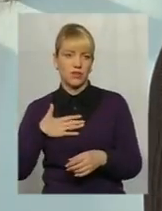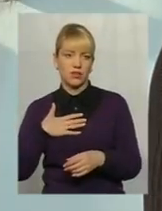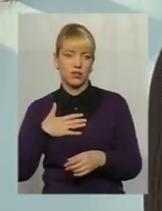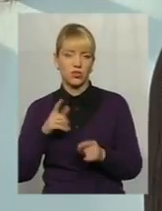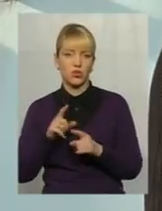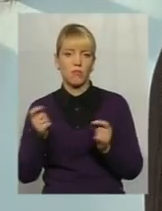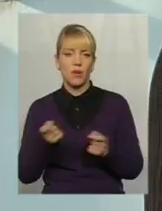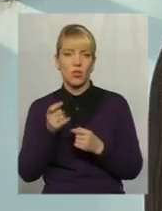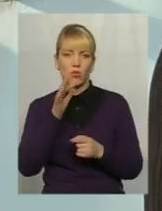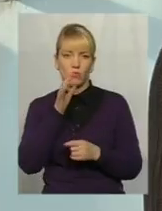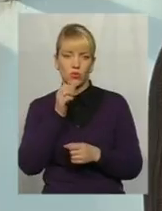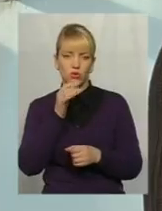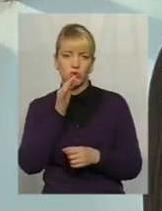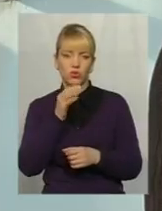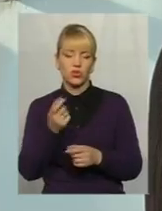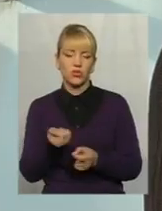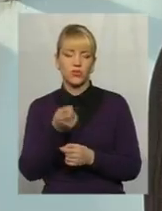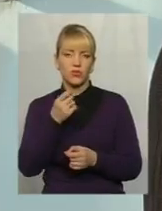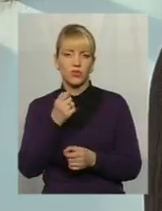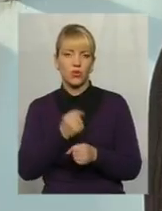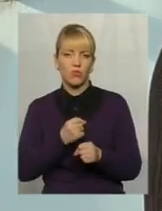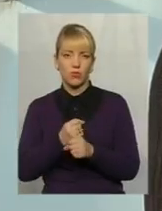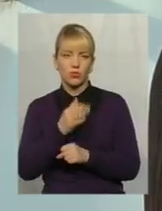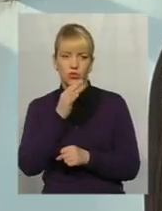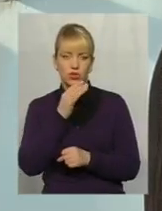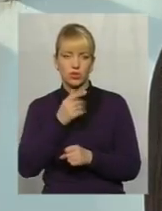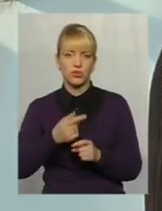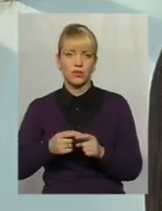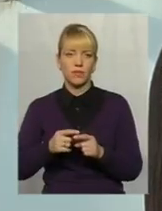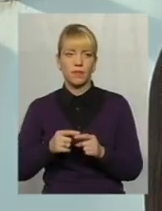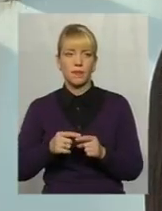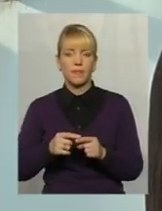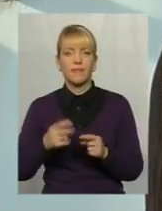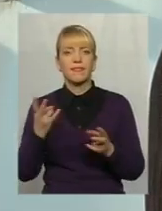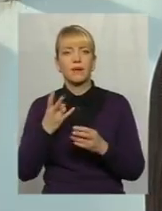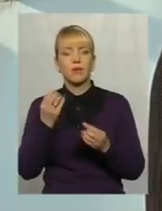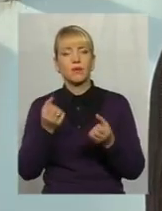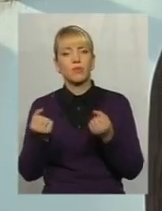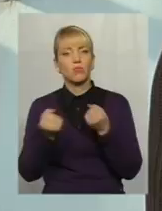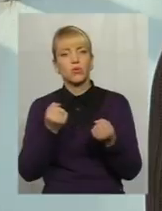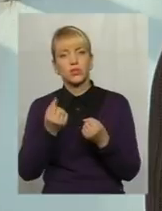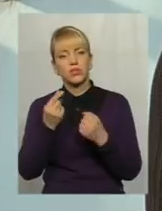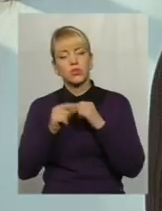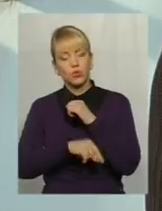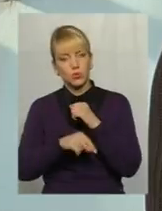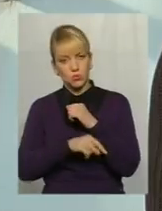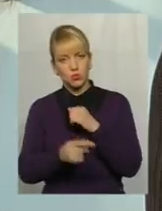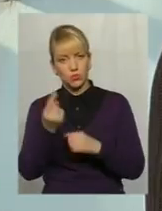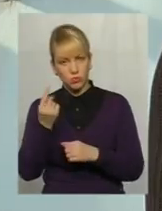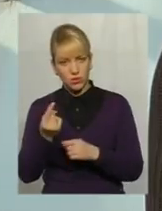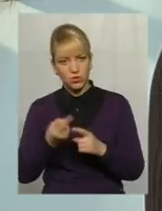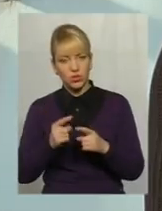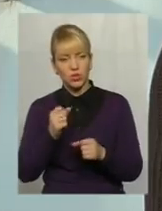мало робочого часу, і економіка наша буде занепадати. Беріть це з корупцією, це по-перше. І робіть ці